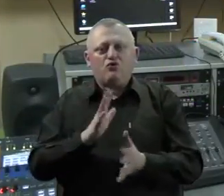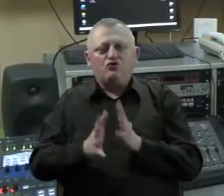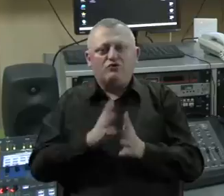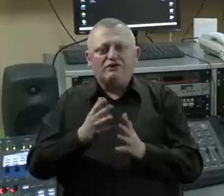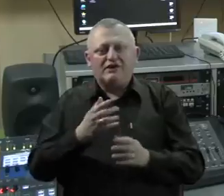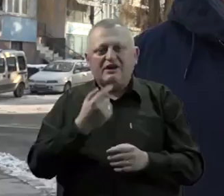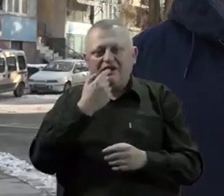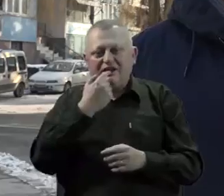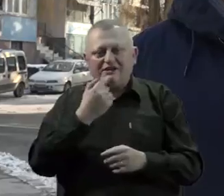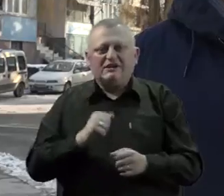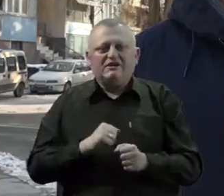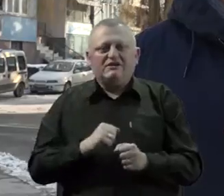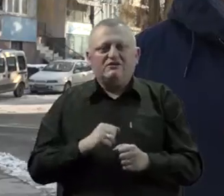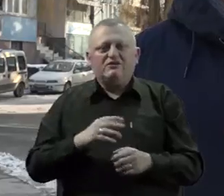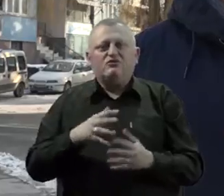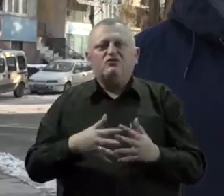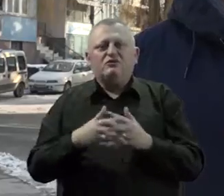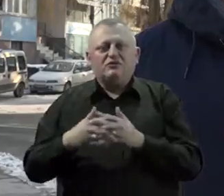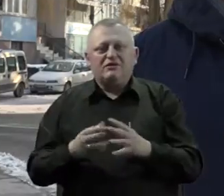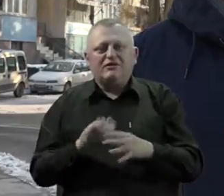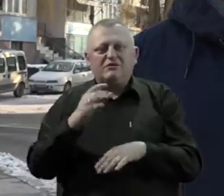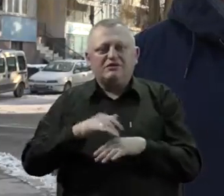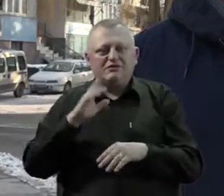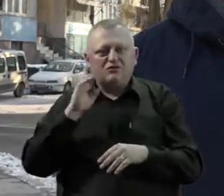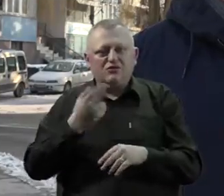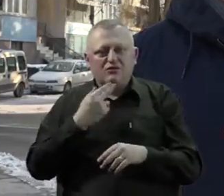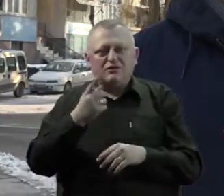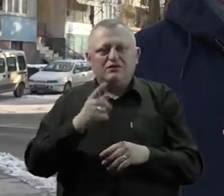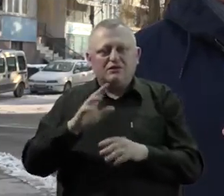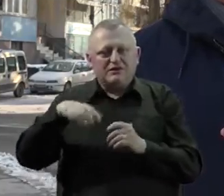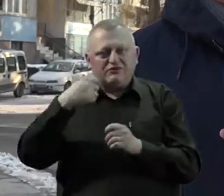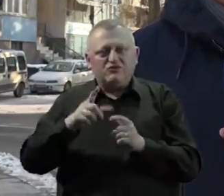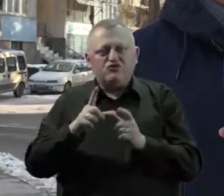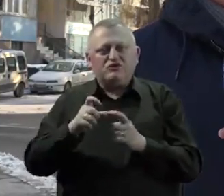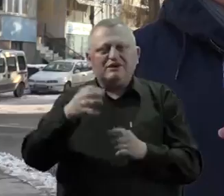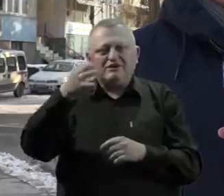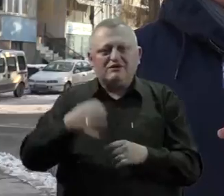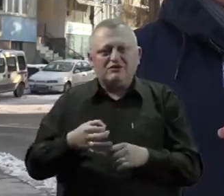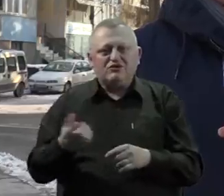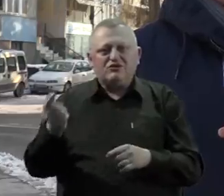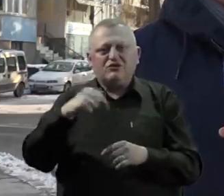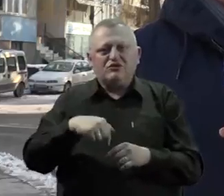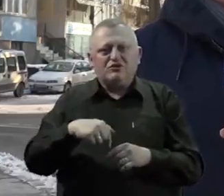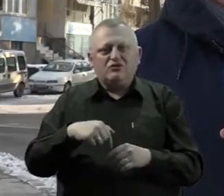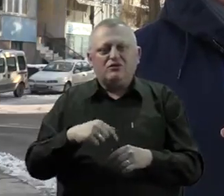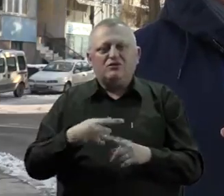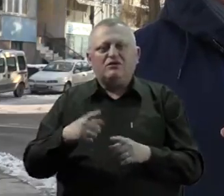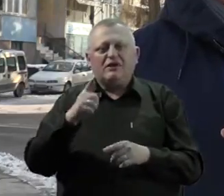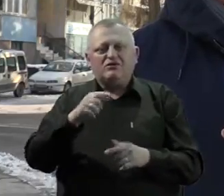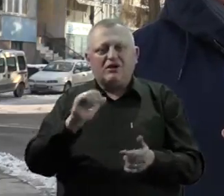znakovnog jezika. U saradnje između informativnih centra za gluhe i televizije Unjsko-Sanskog kantona je došlo prvenstvo jer